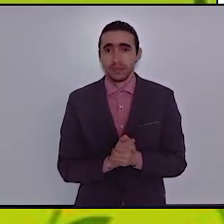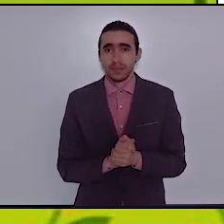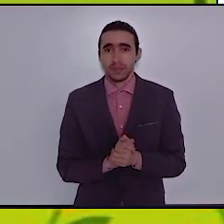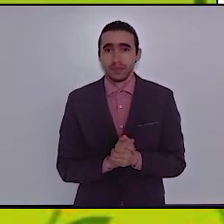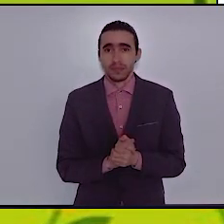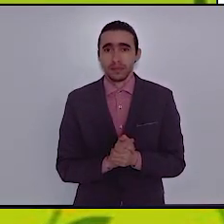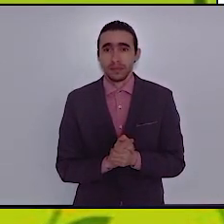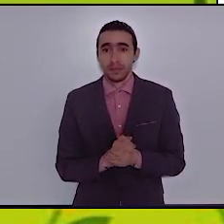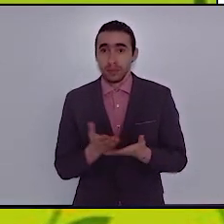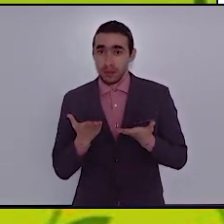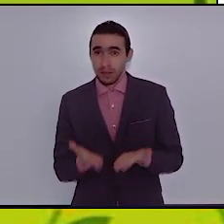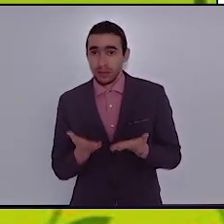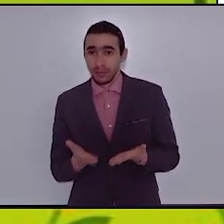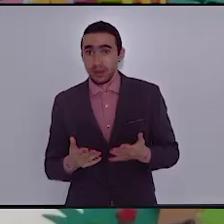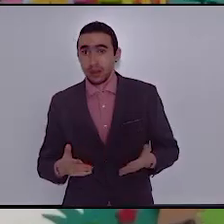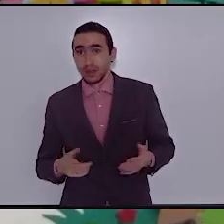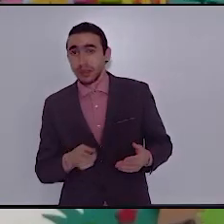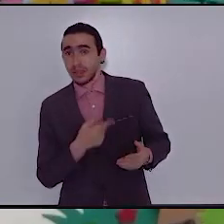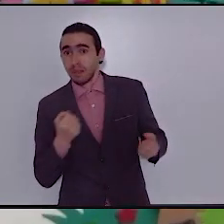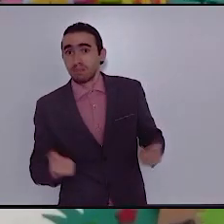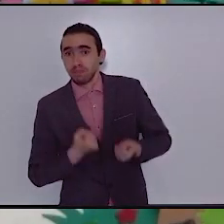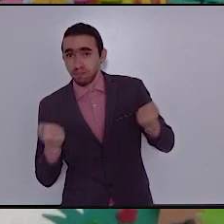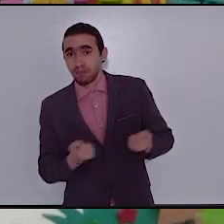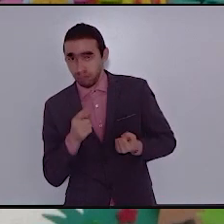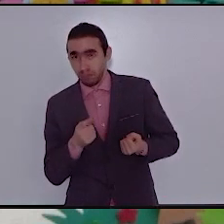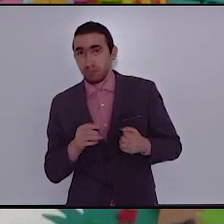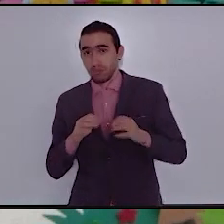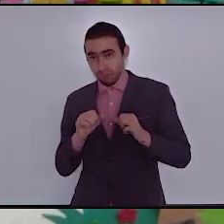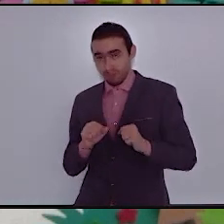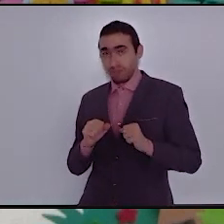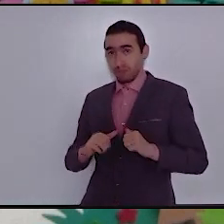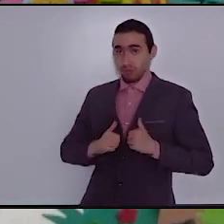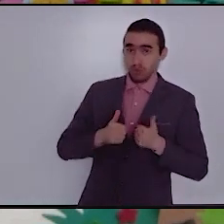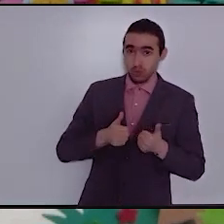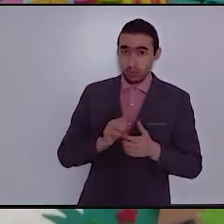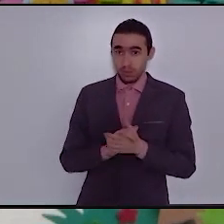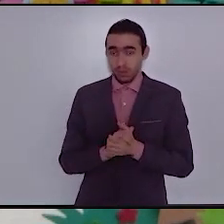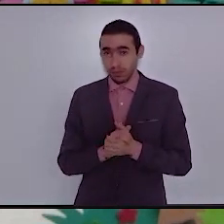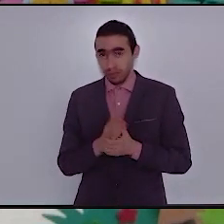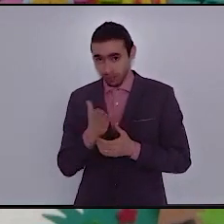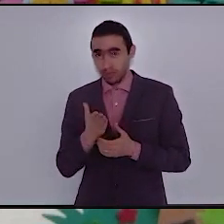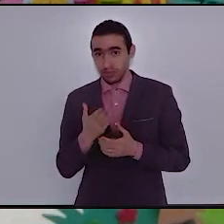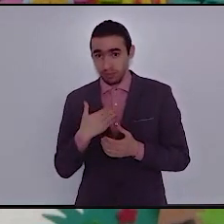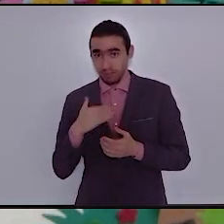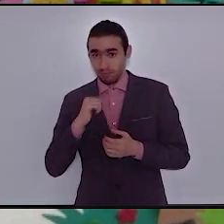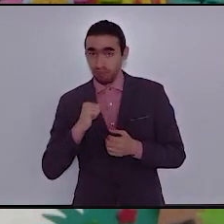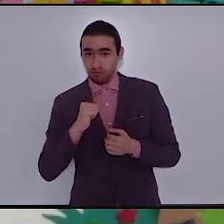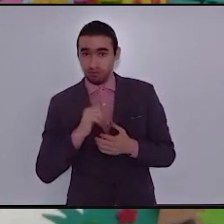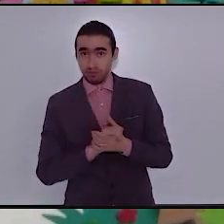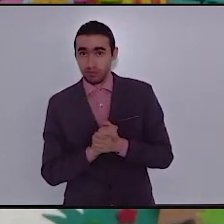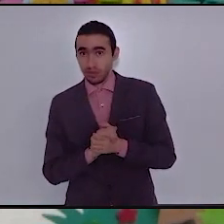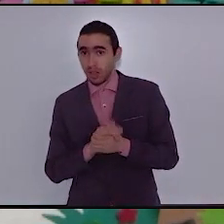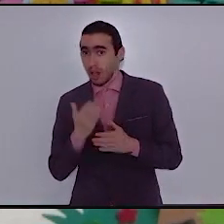والآن يا أحبائي هل أنتم مستعدون لنلعب هذه اللعبة؟ ونقوم بفتح القفل